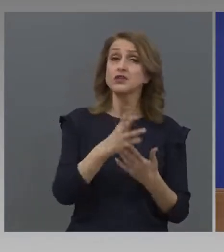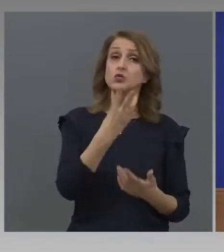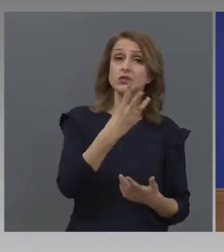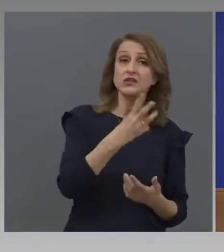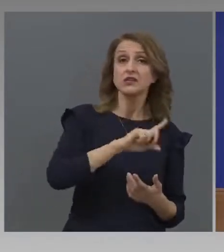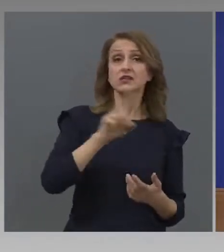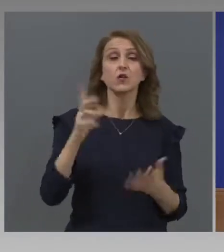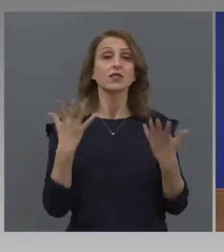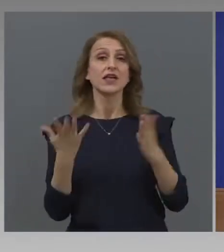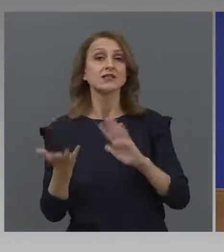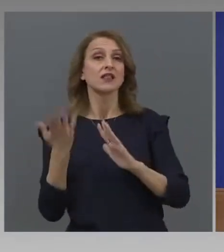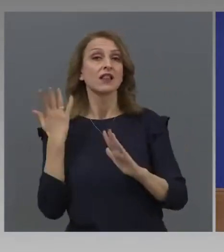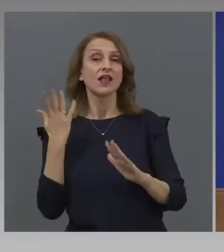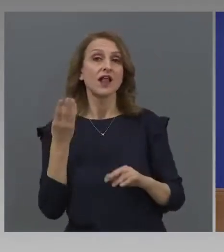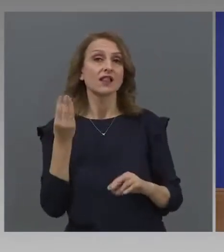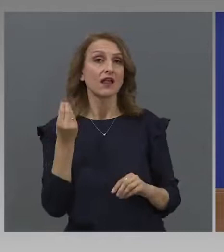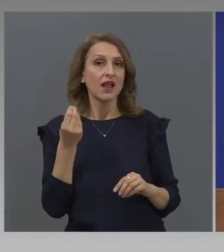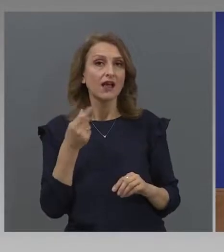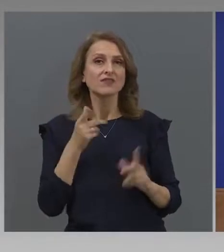най-малки